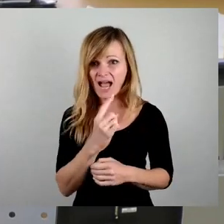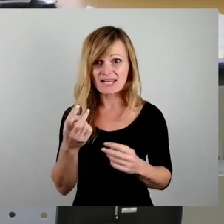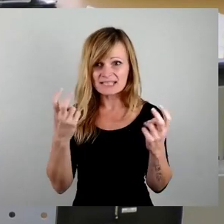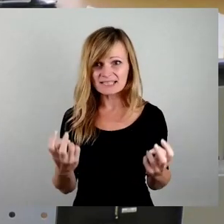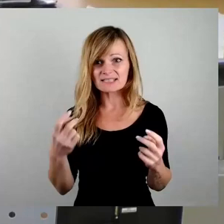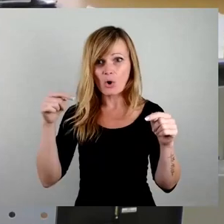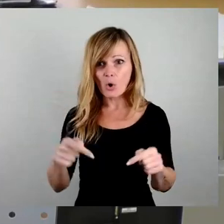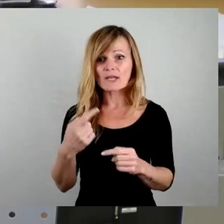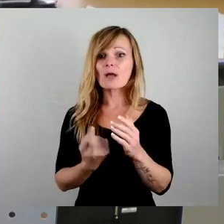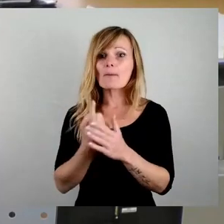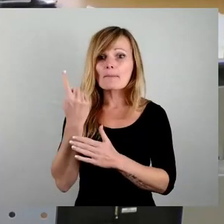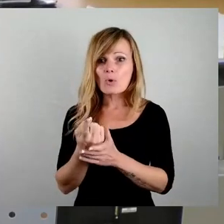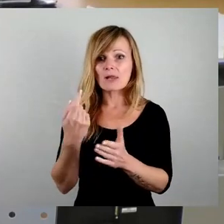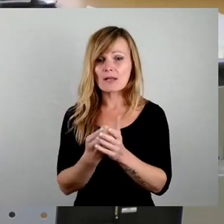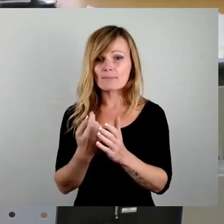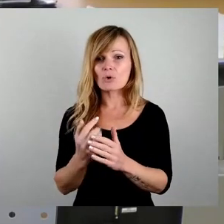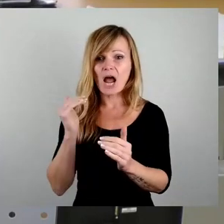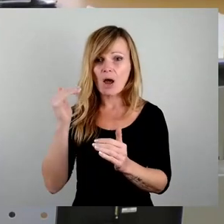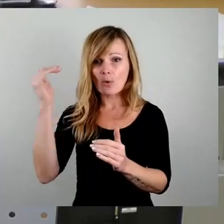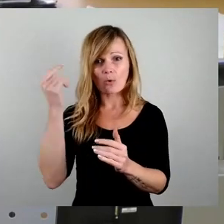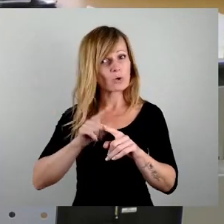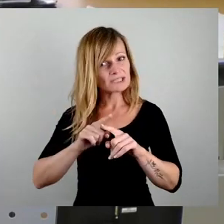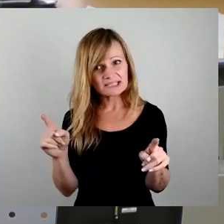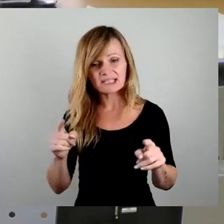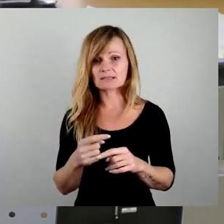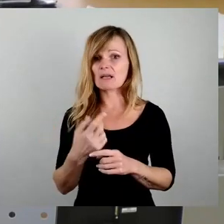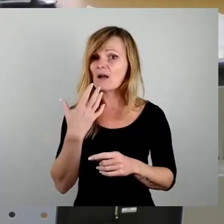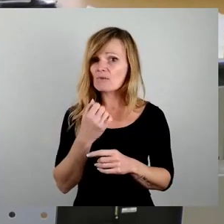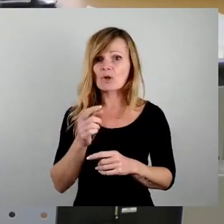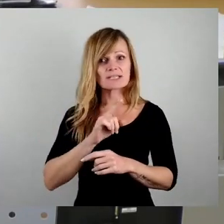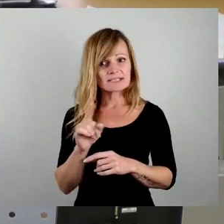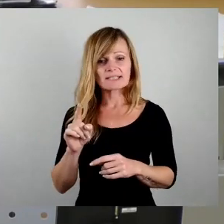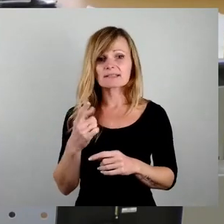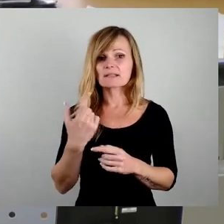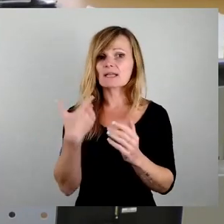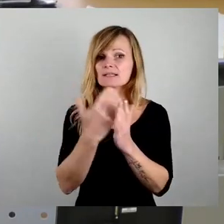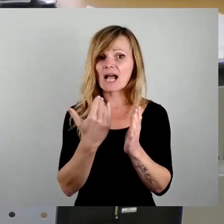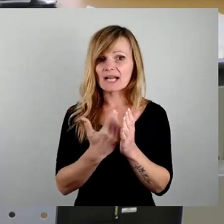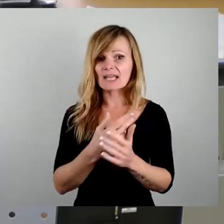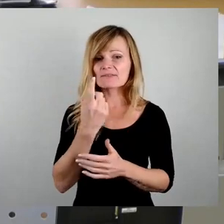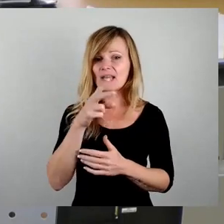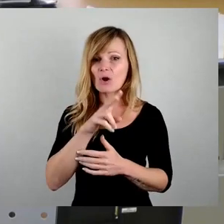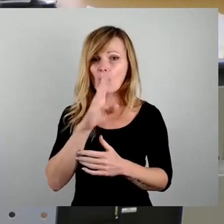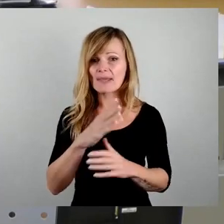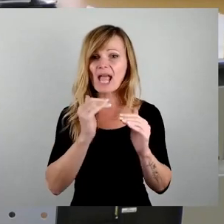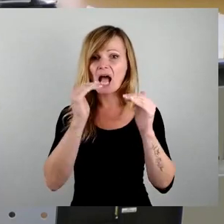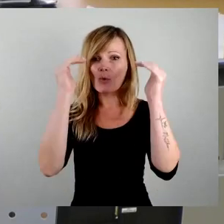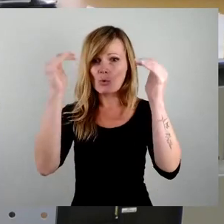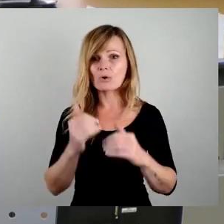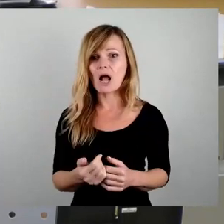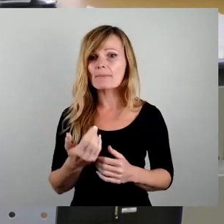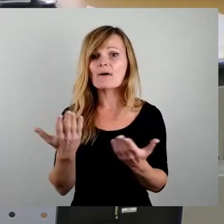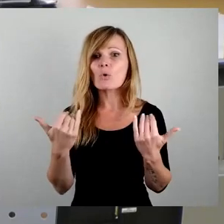Müllgebühren. Sie wollten heute keine Erhöhung der Tarife im DVB und, und, und. Irgendwo muss das Geld doch herkommen.